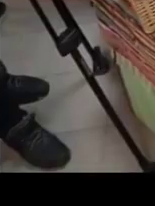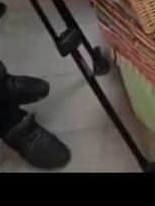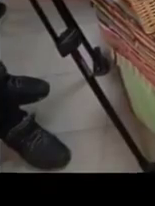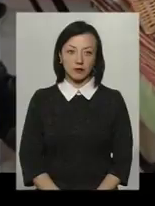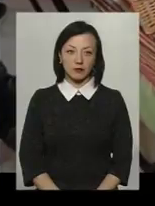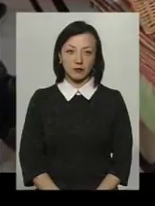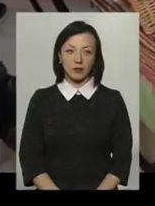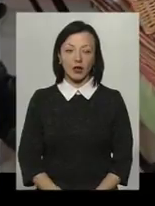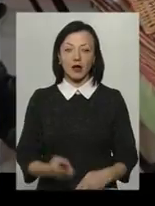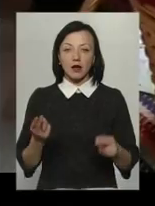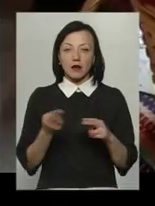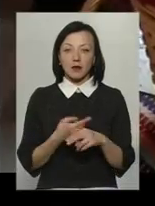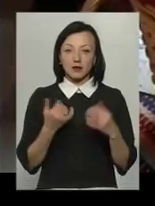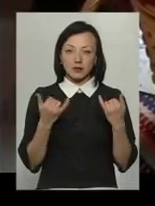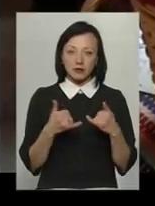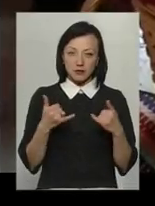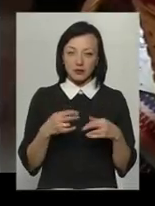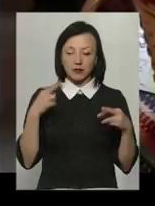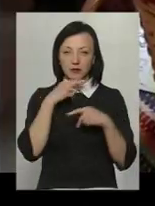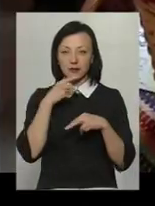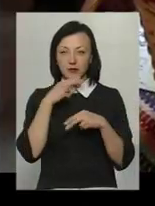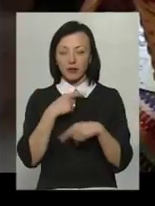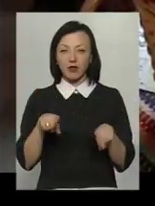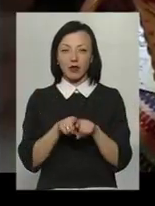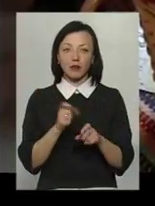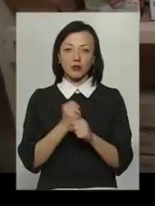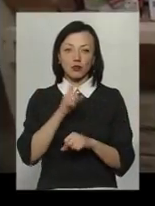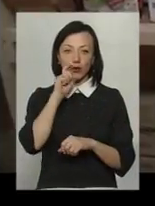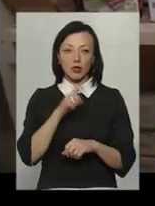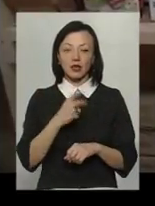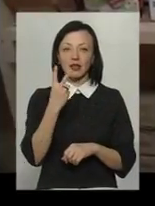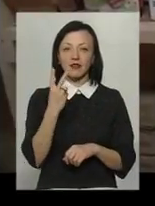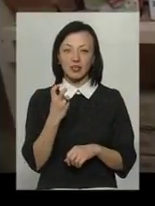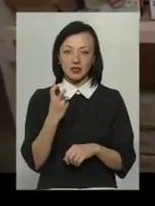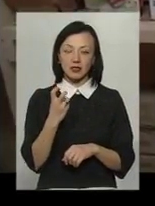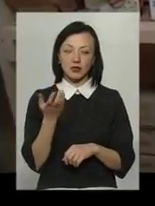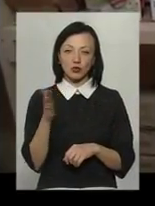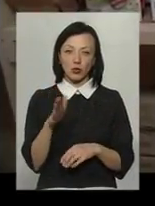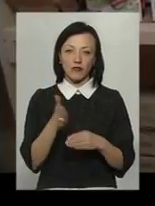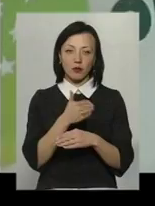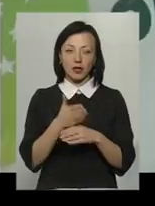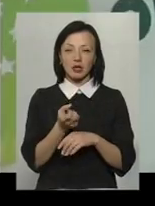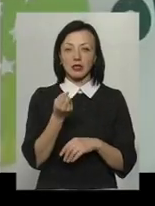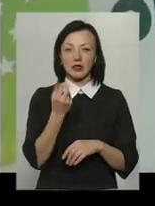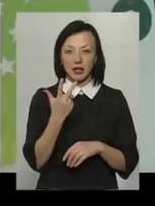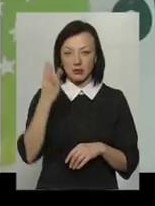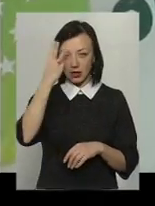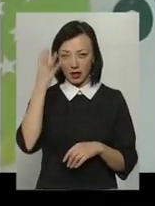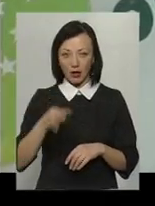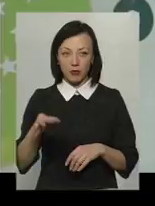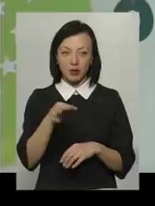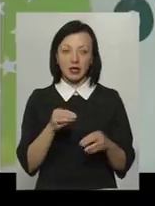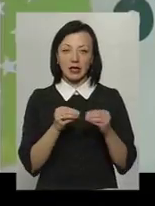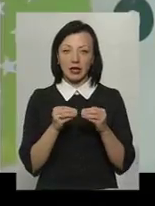Без канцерогенів, гербіцидів та пестицидів – так працюють в Україні лише 200 виробників. Серед них 13 на Хмельниччині,